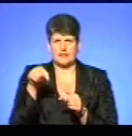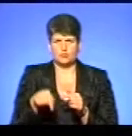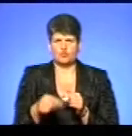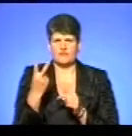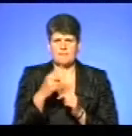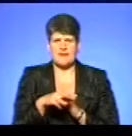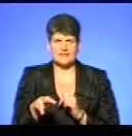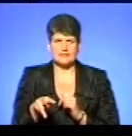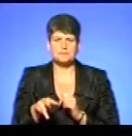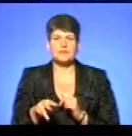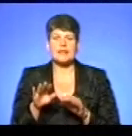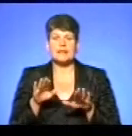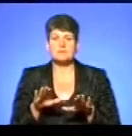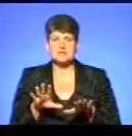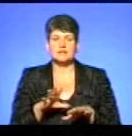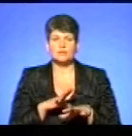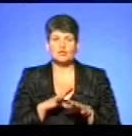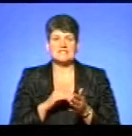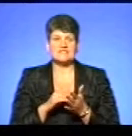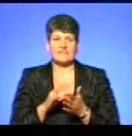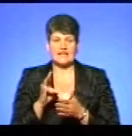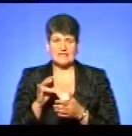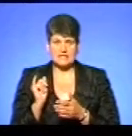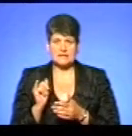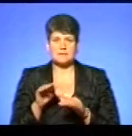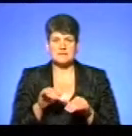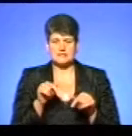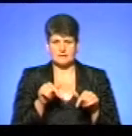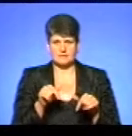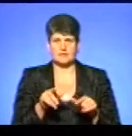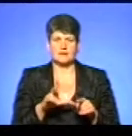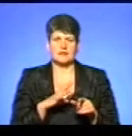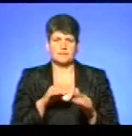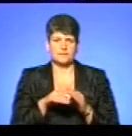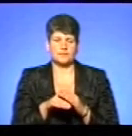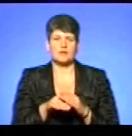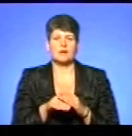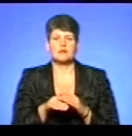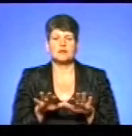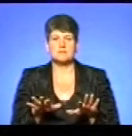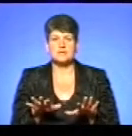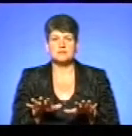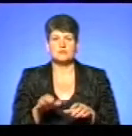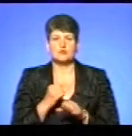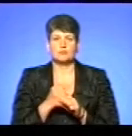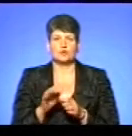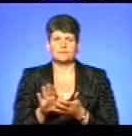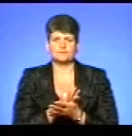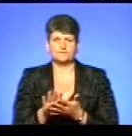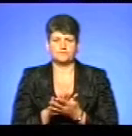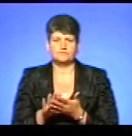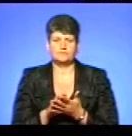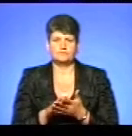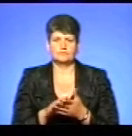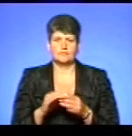В на місці, де отримувалися ті свині, на місці їх втаназії, на місці, там, де захоронувалися останки, на місці охоронення, проведено дезінфекцію від